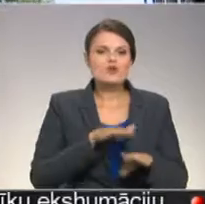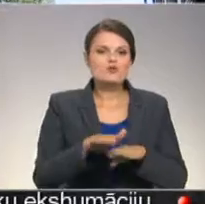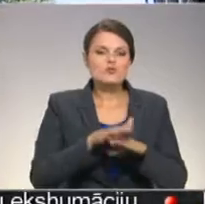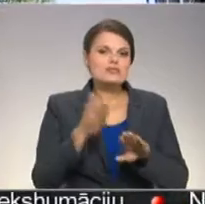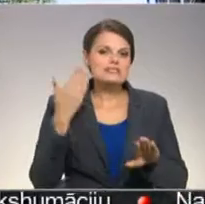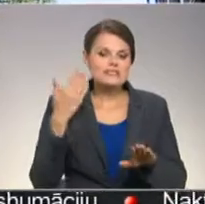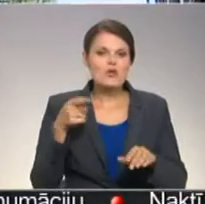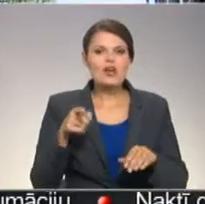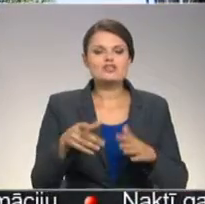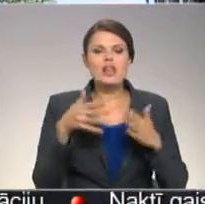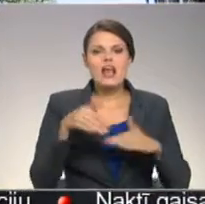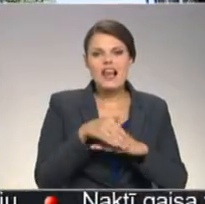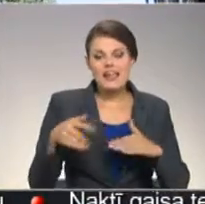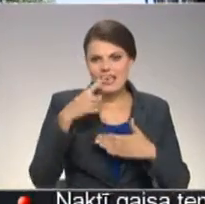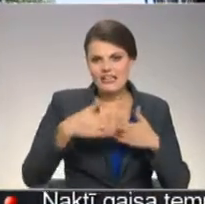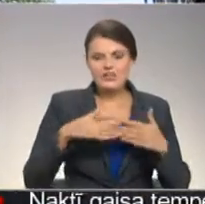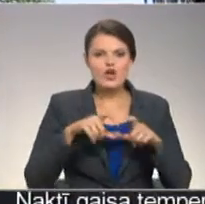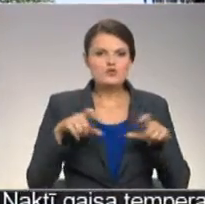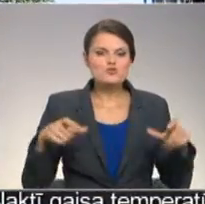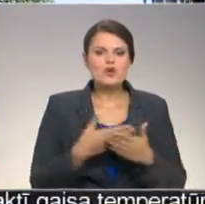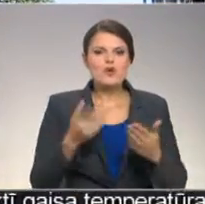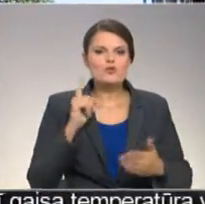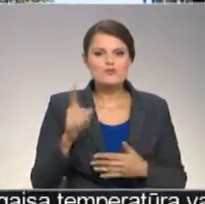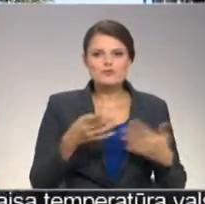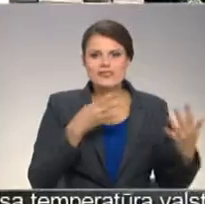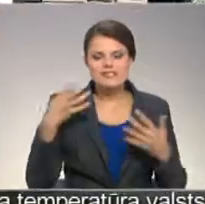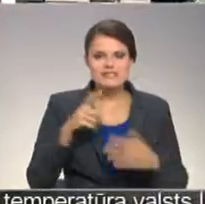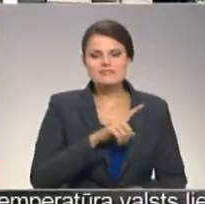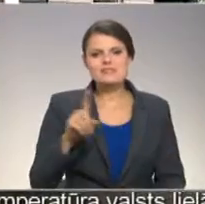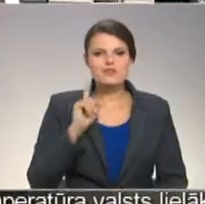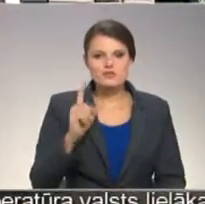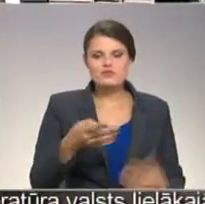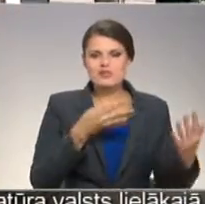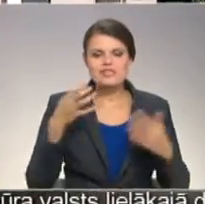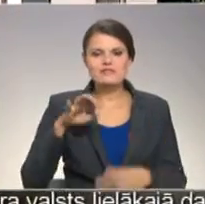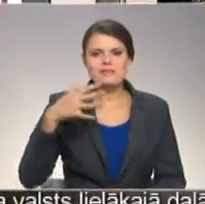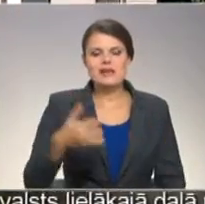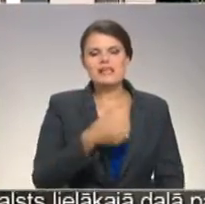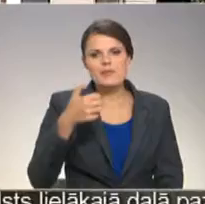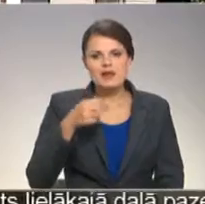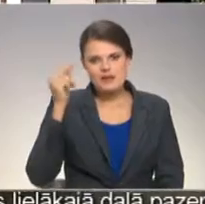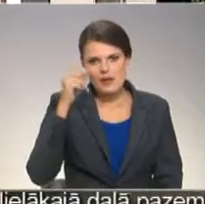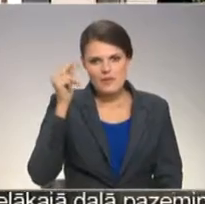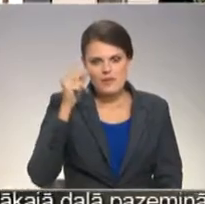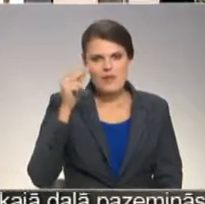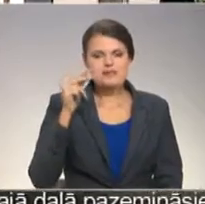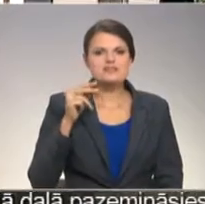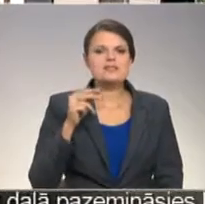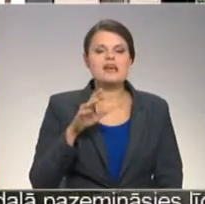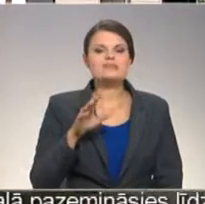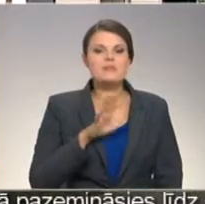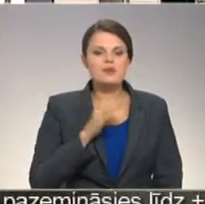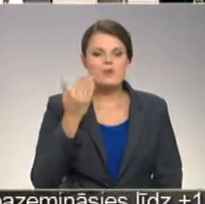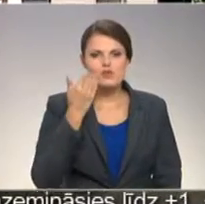Savu laiku lielā iela, kas atrodas netālu no skolas, kur no 1900. līdz 1905. gadam māc iesnākamais valstsvīrs,